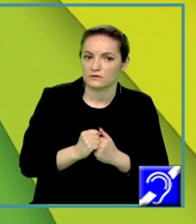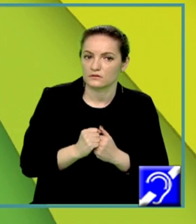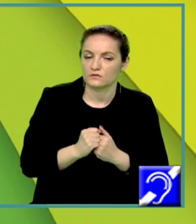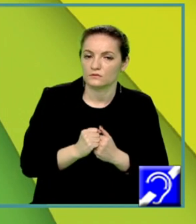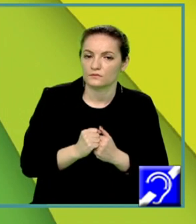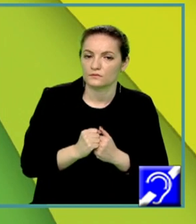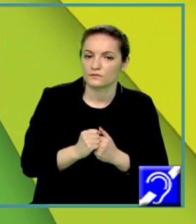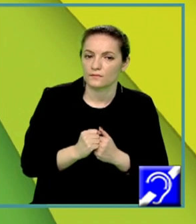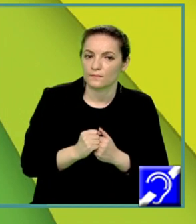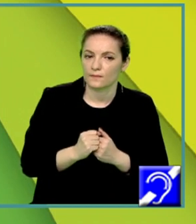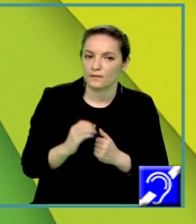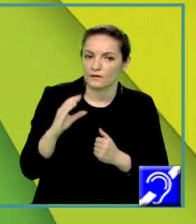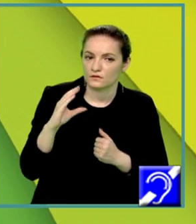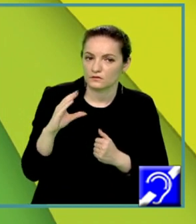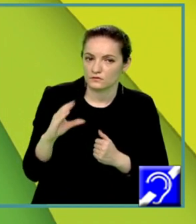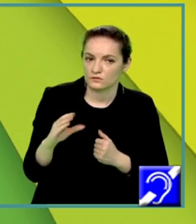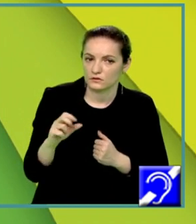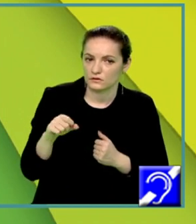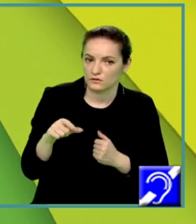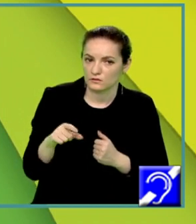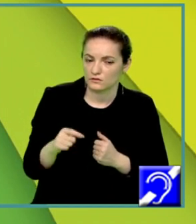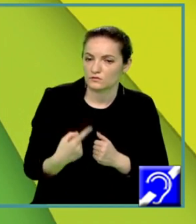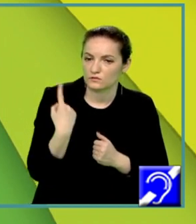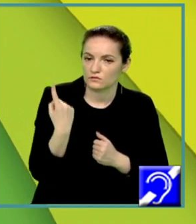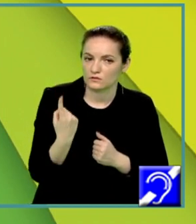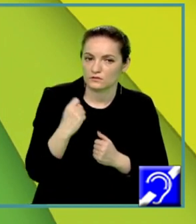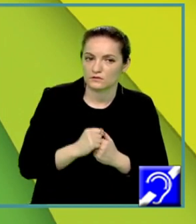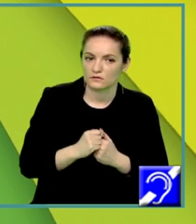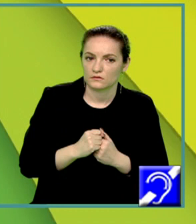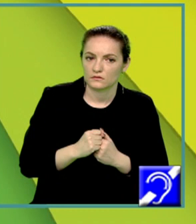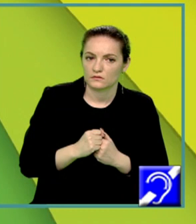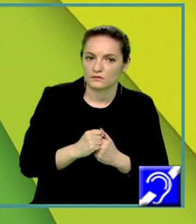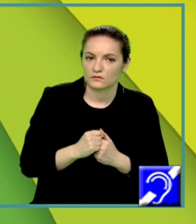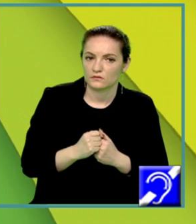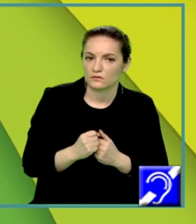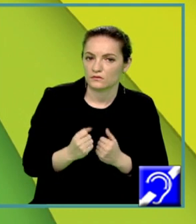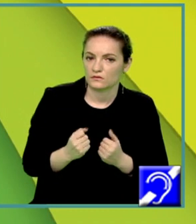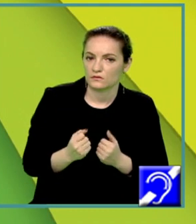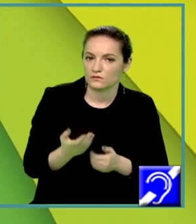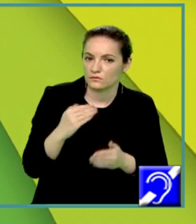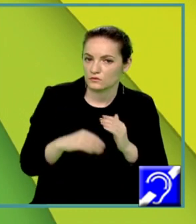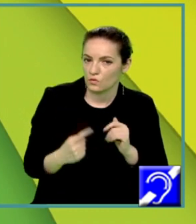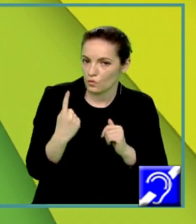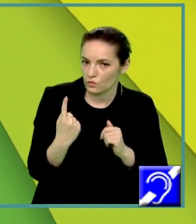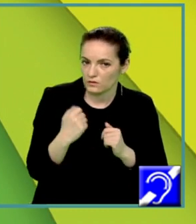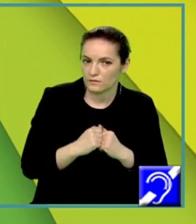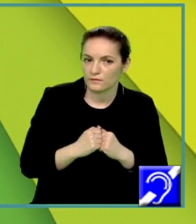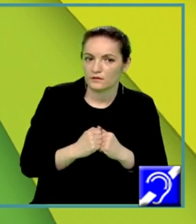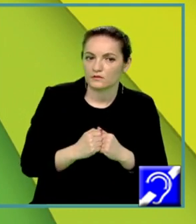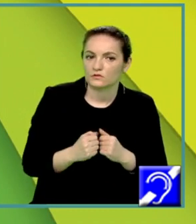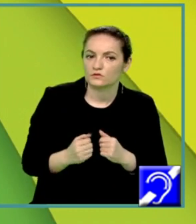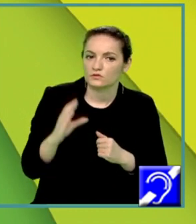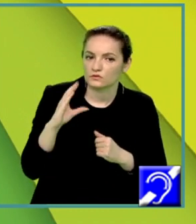elemente, combinări de 12 luate câte 1, numărul submulțimilor cu 1 element și combinări de 12